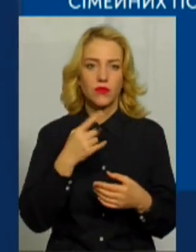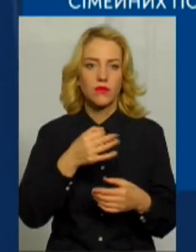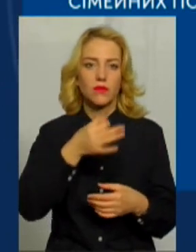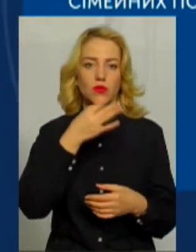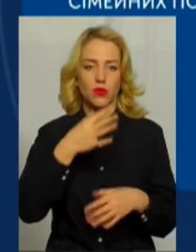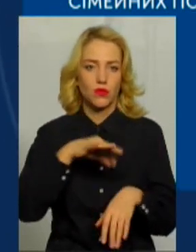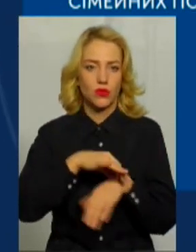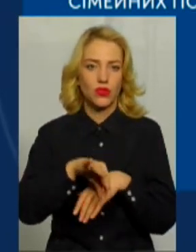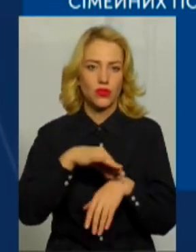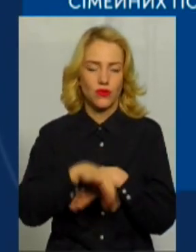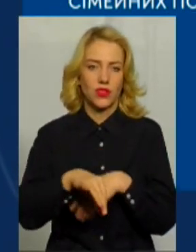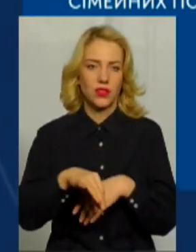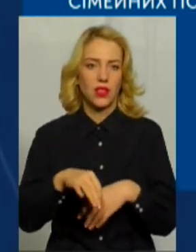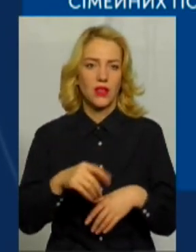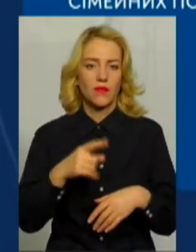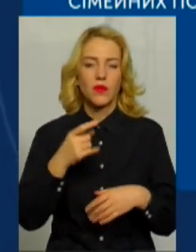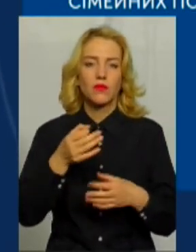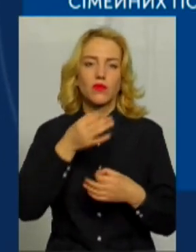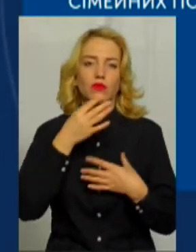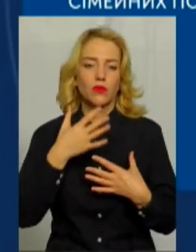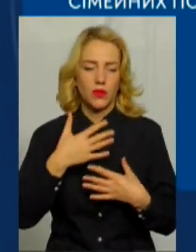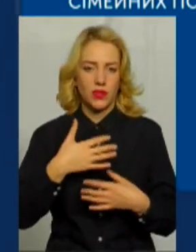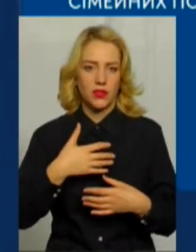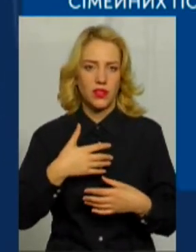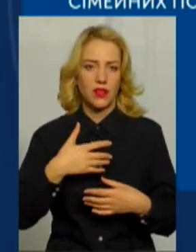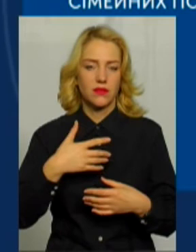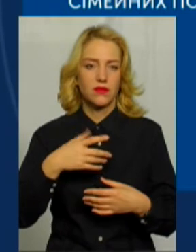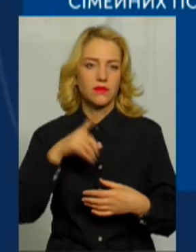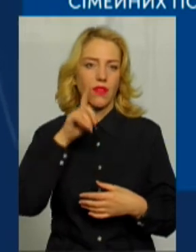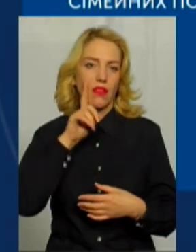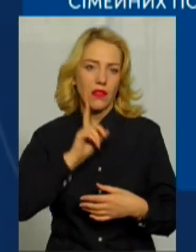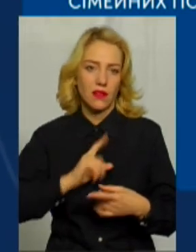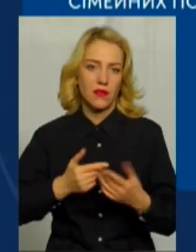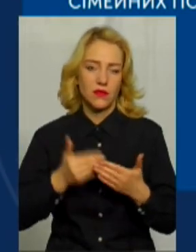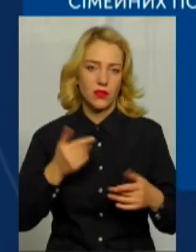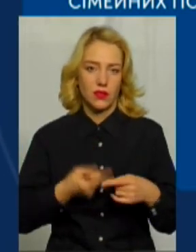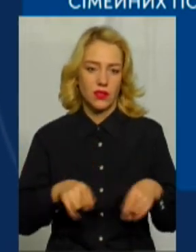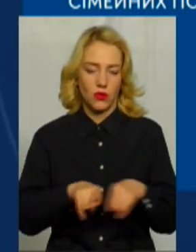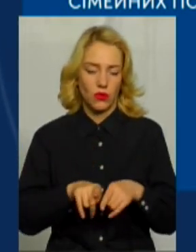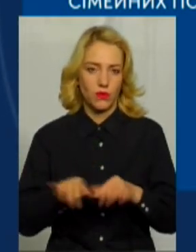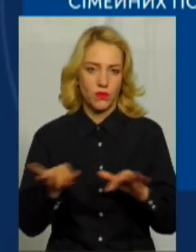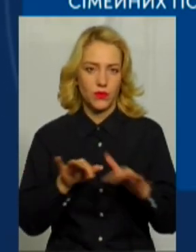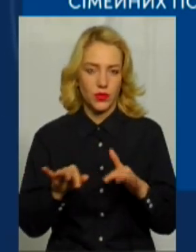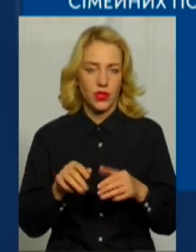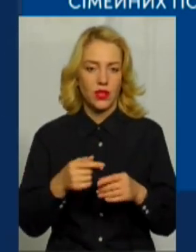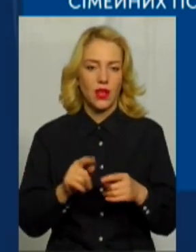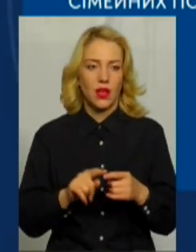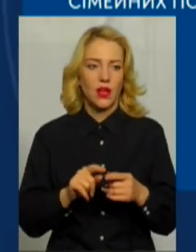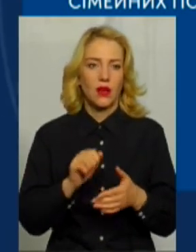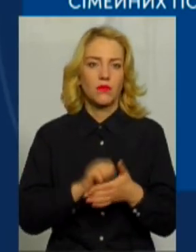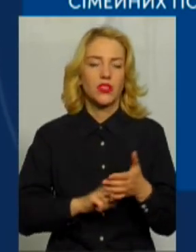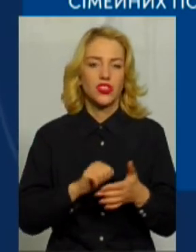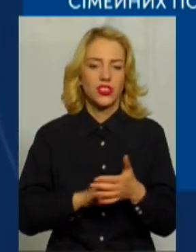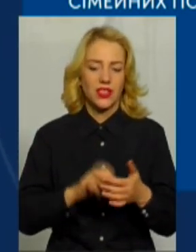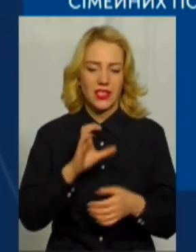жорстокості, катування, носолода від страждань інших. І, як правило, причини оцього садизму – це, насамперед, дитячі травми, це